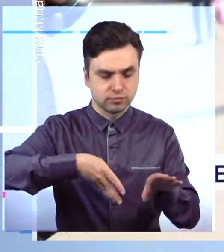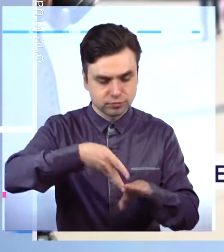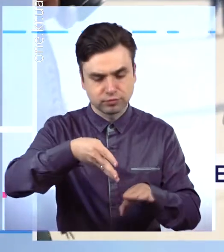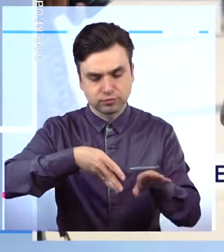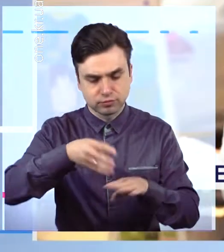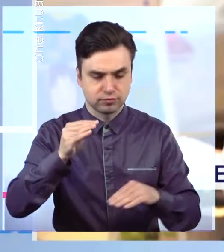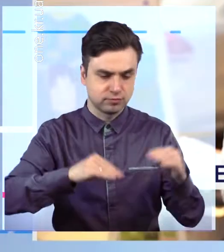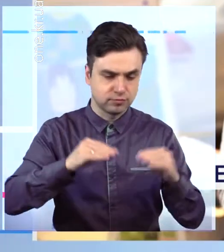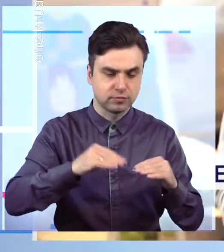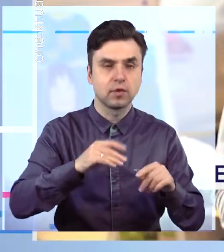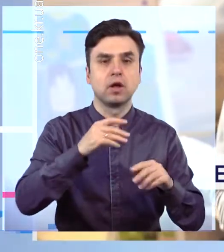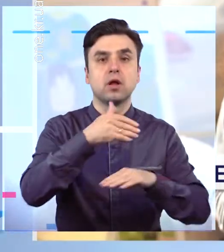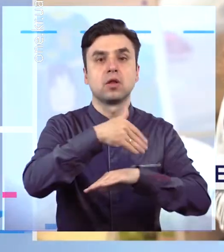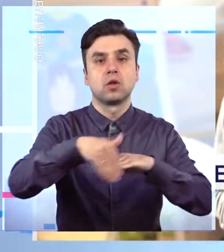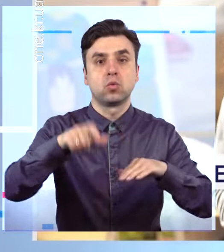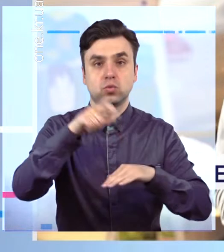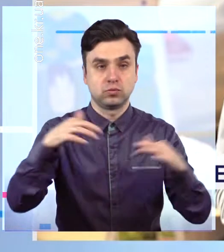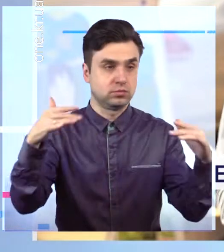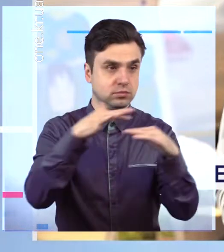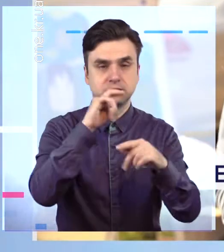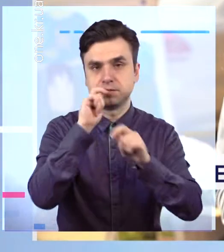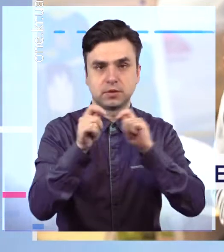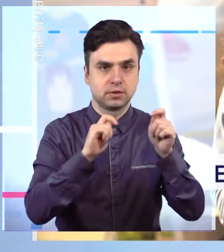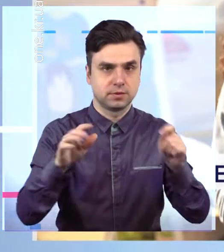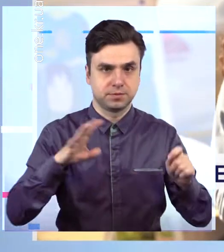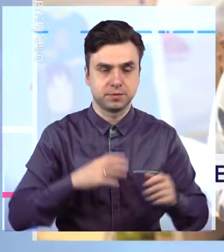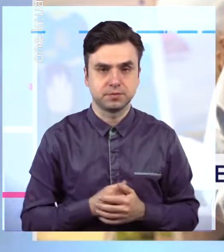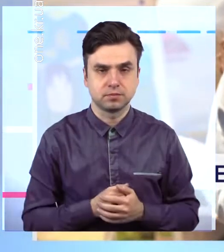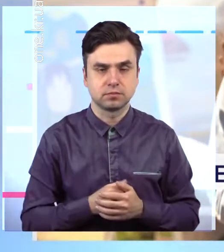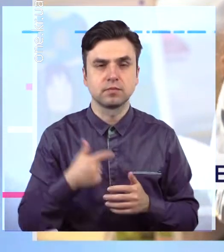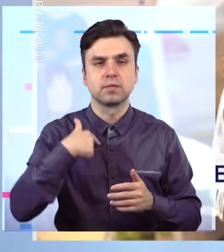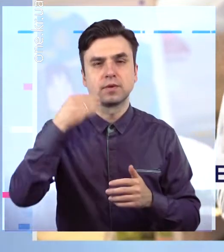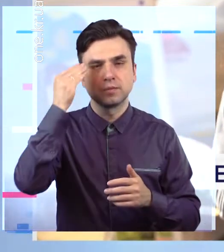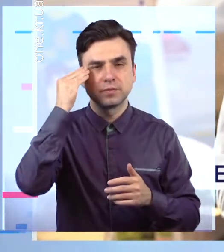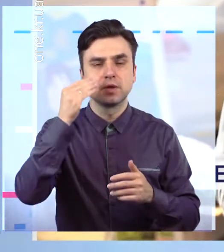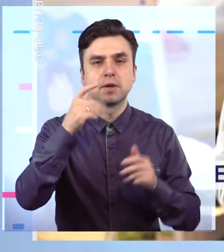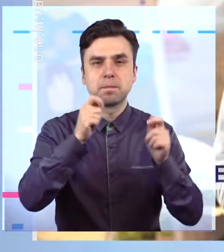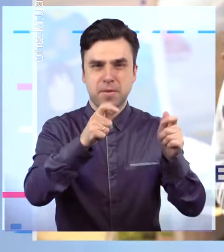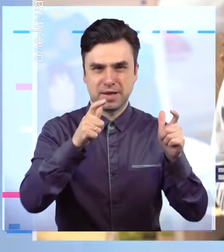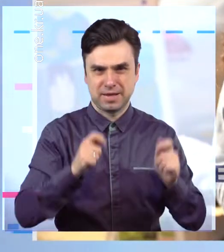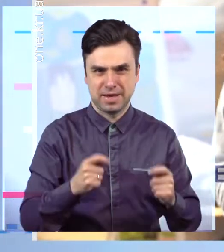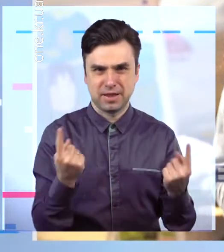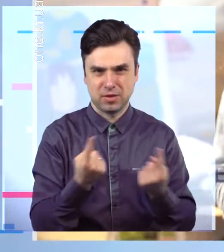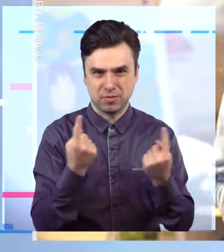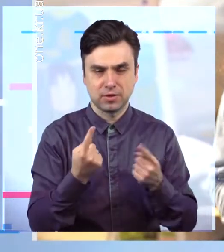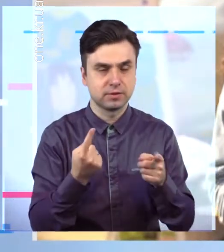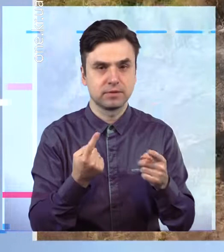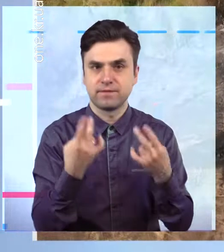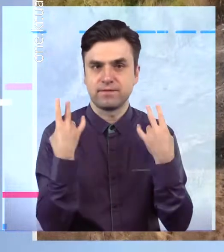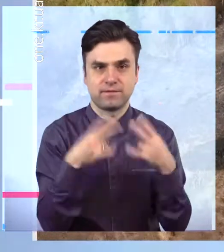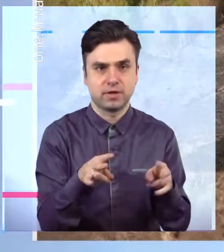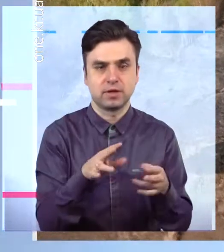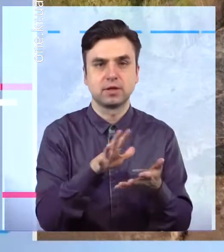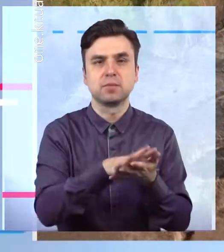їх криворіжцям. Я вважаю, що політелін дуже вредить природі, тому ми знайшли рішення цієї проблеми, роздаємо сумки.